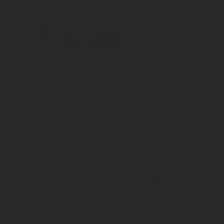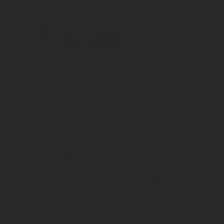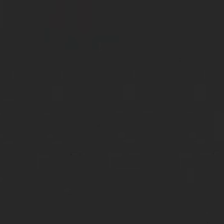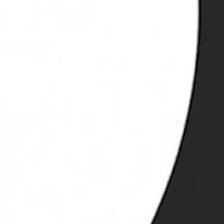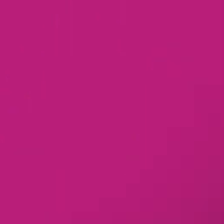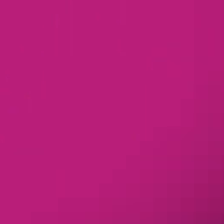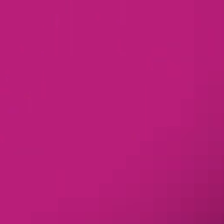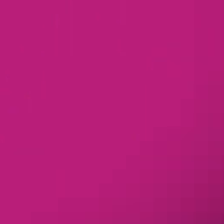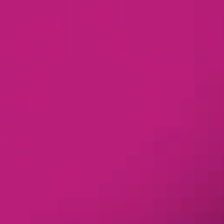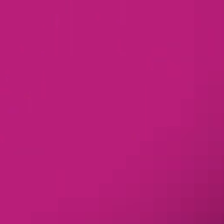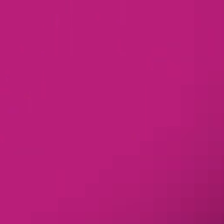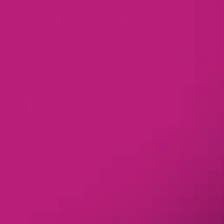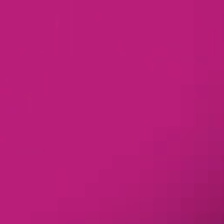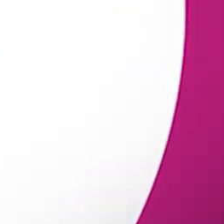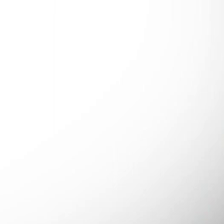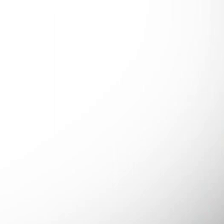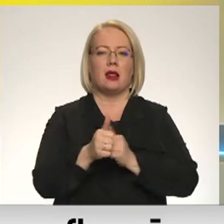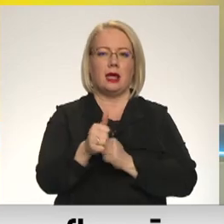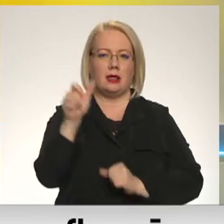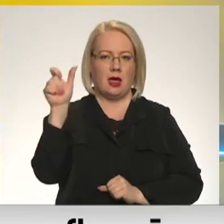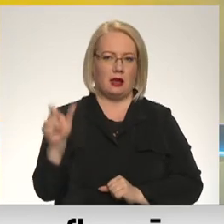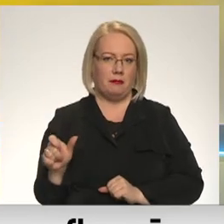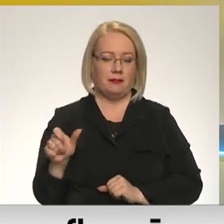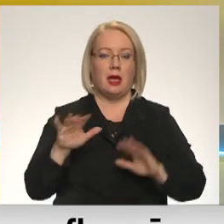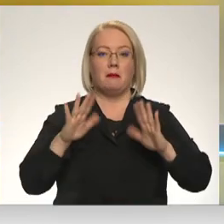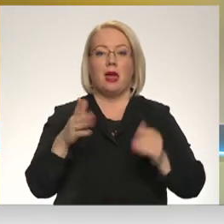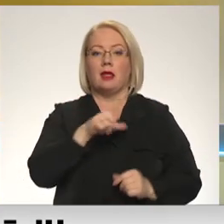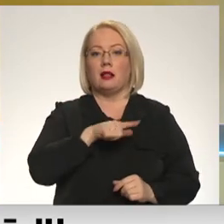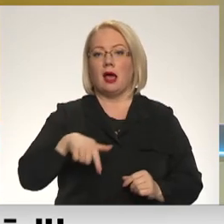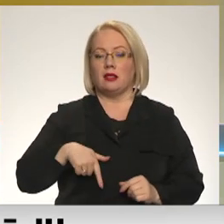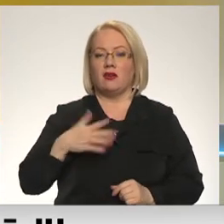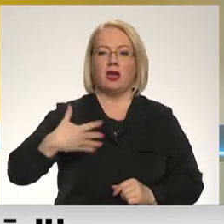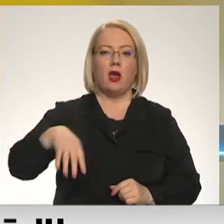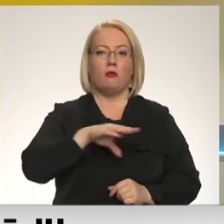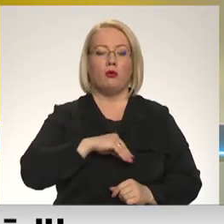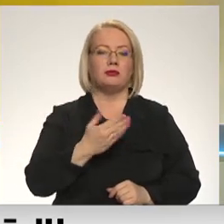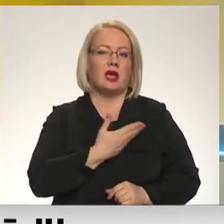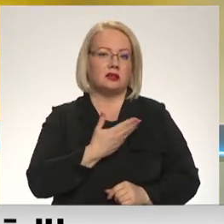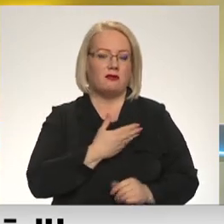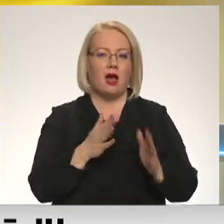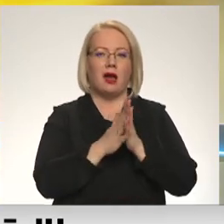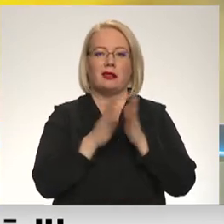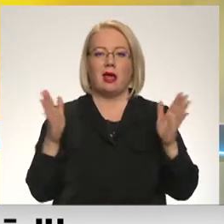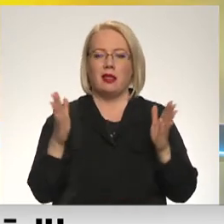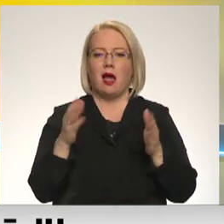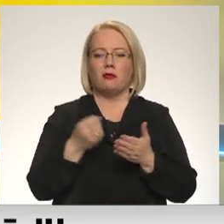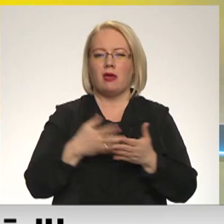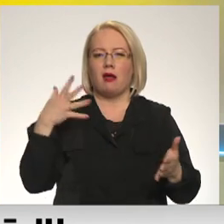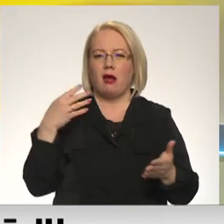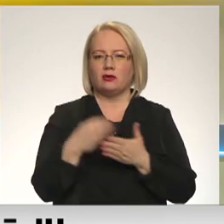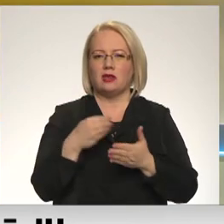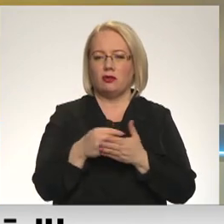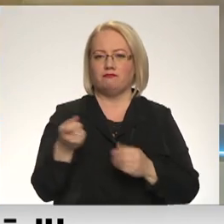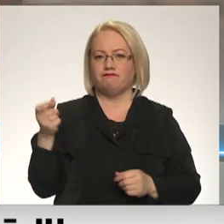Re, visi ēters ir te! Bet Latvijā mums būs jāsadzīvo ar lielāku cenu pieaugumu, nekā tas ir